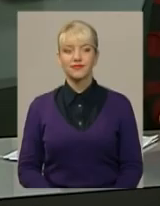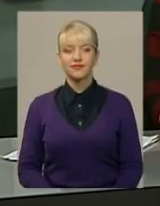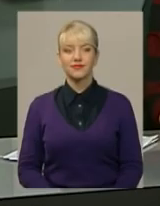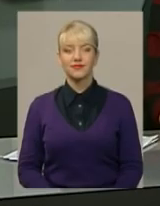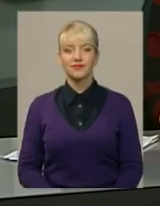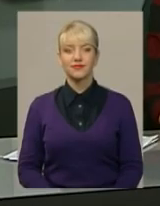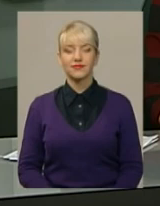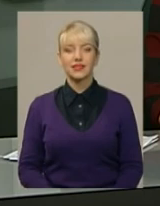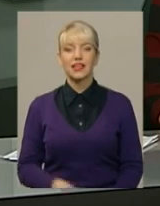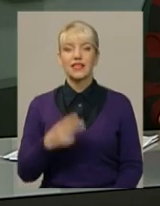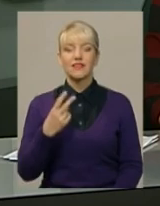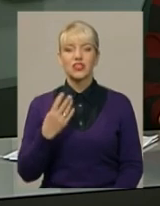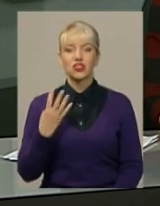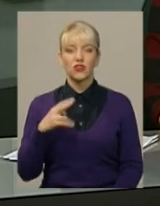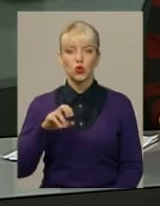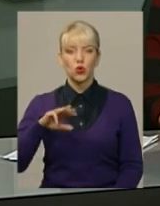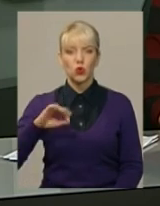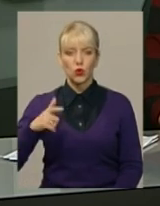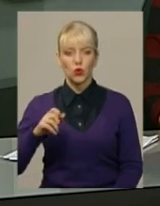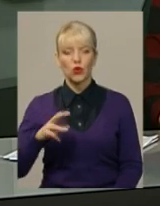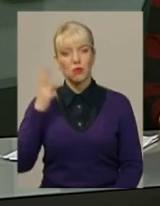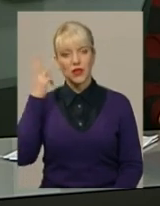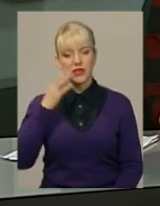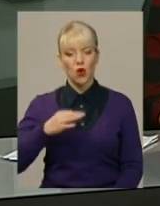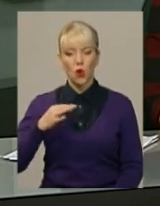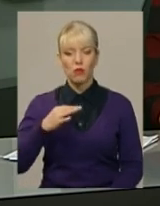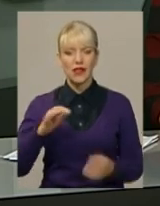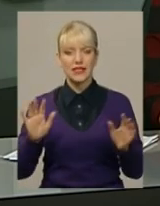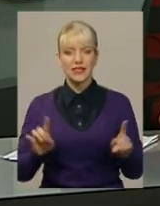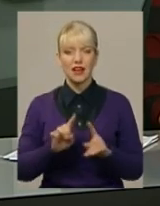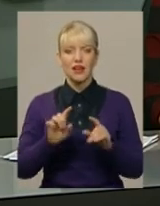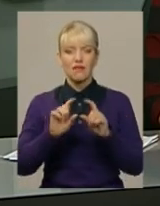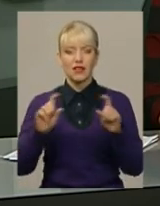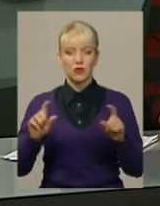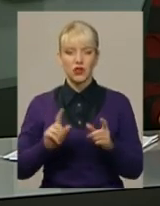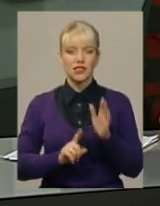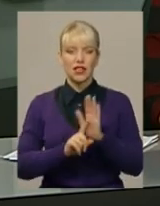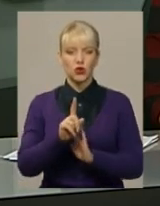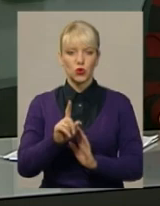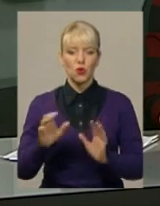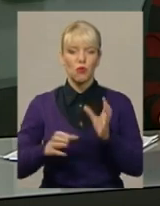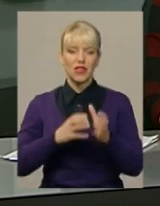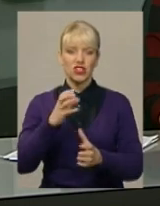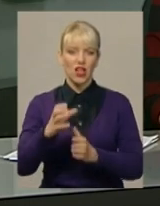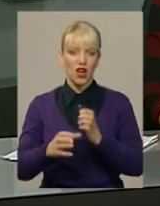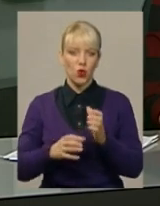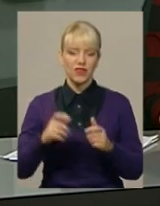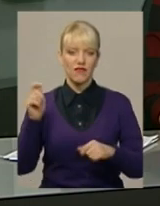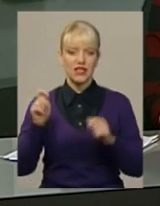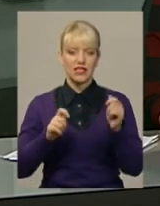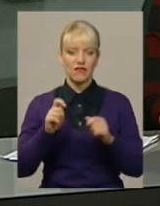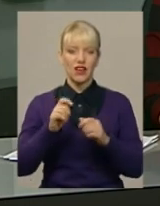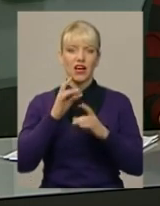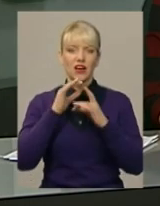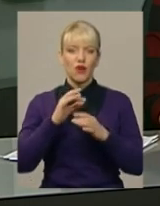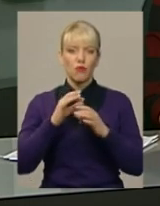З 24 лютого у Хмельницькій обласній філармонії стартує міжнародний фестиваль камерної музики «Камерфест». Участь у